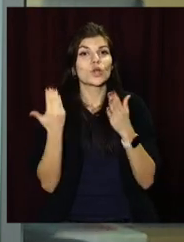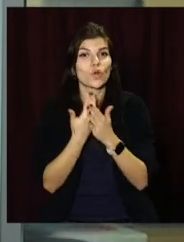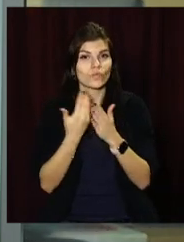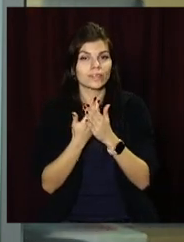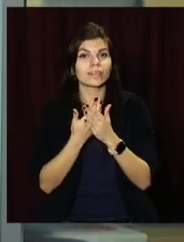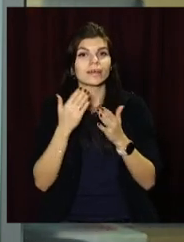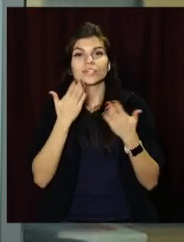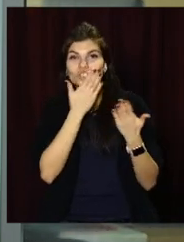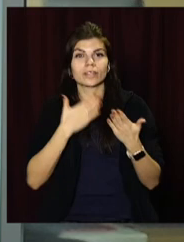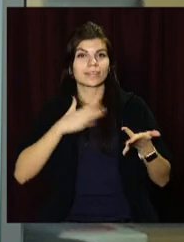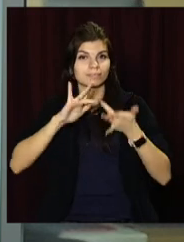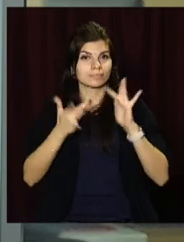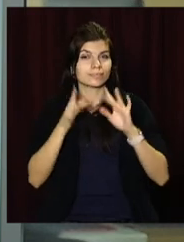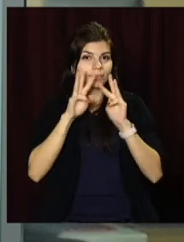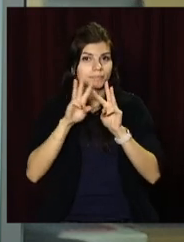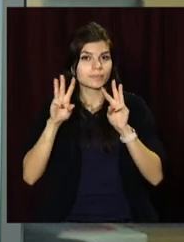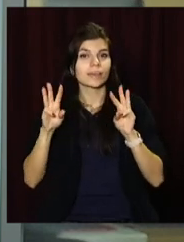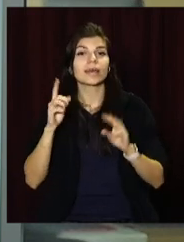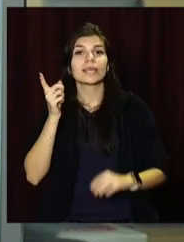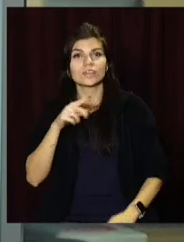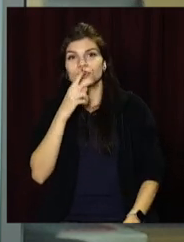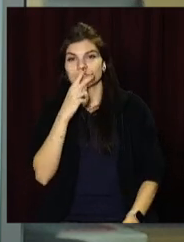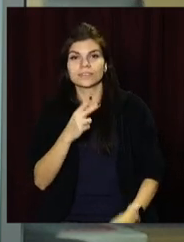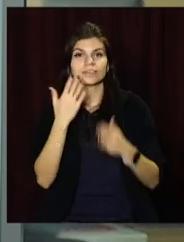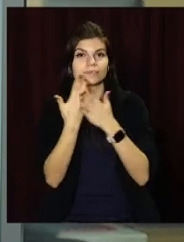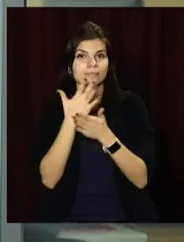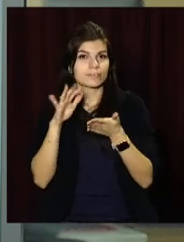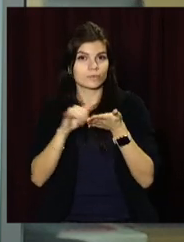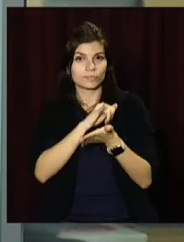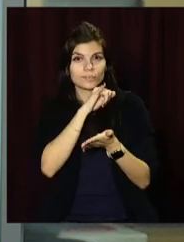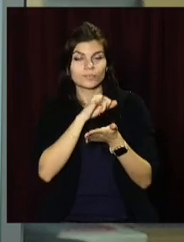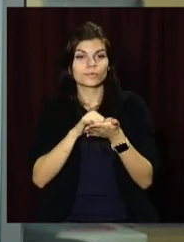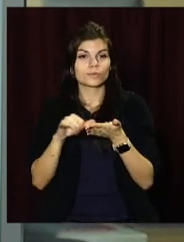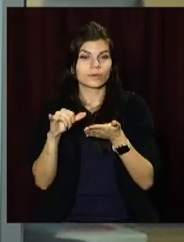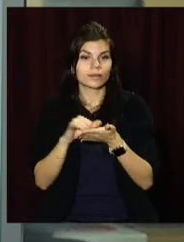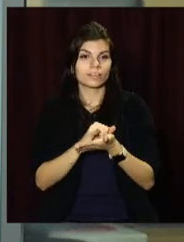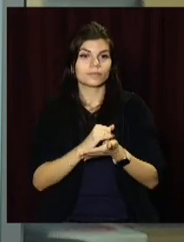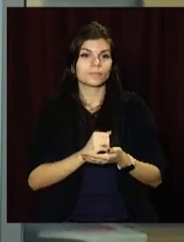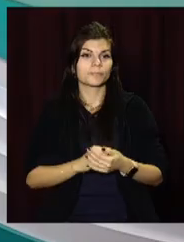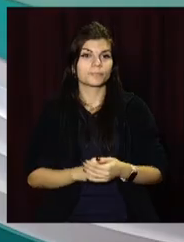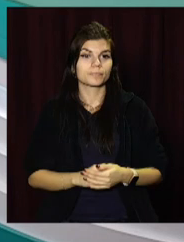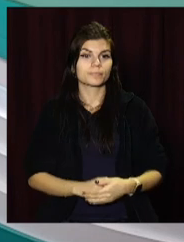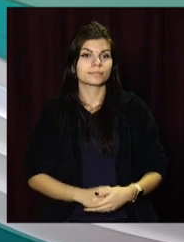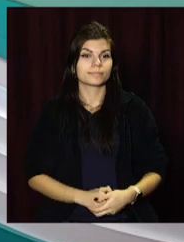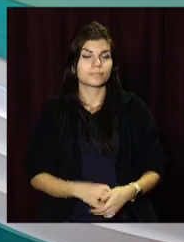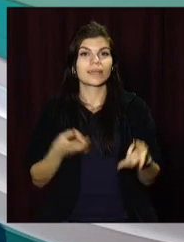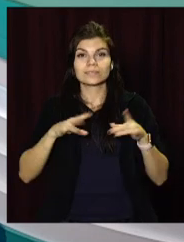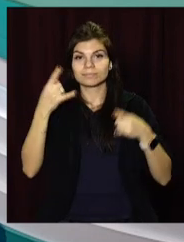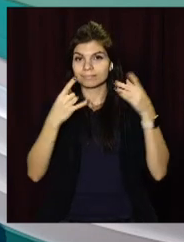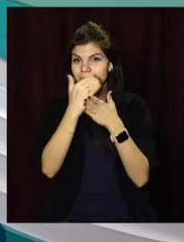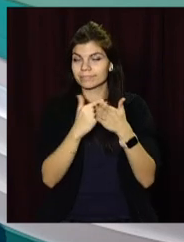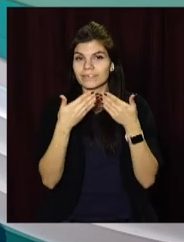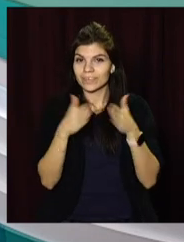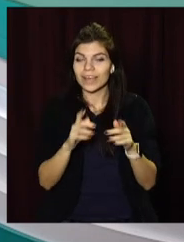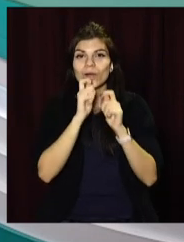читайте на нашому сайті opentv.media. Дивіться сюжети в соціальних мережах та на нашому ютуб-каналі. Залишайтеся